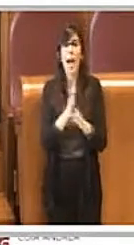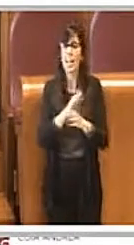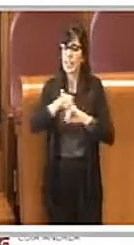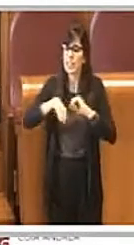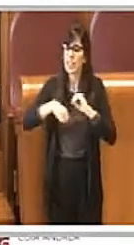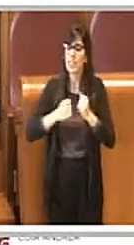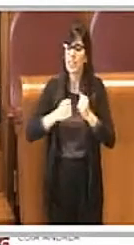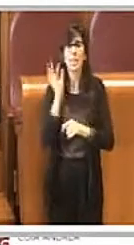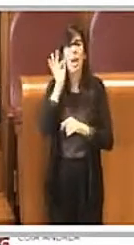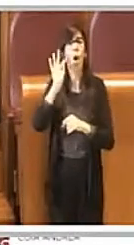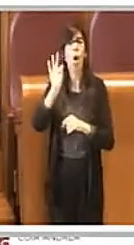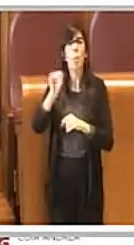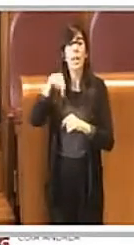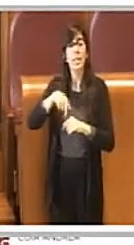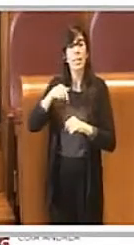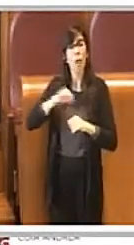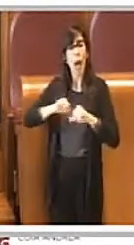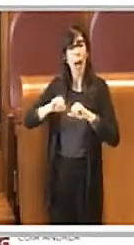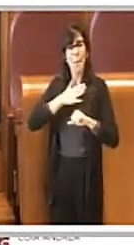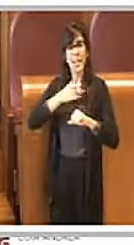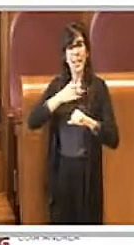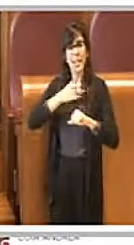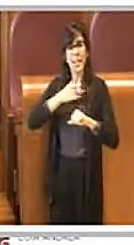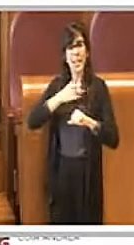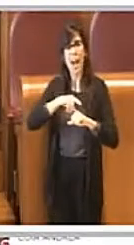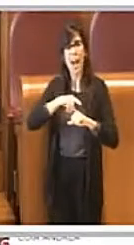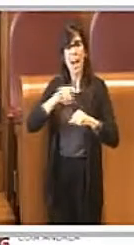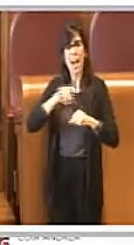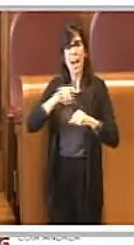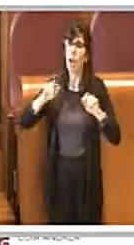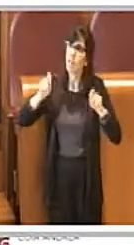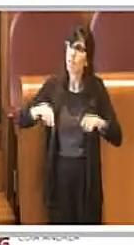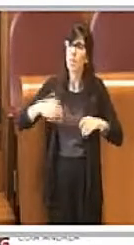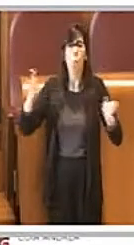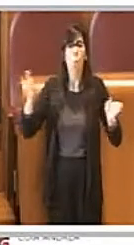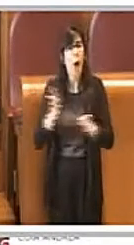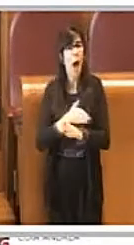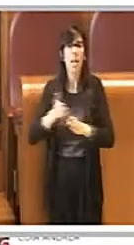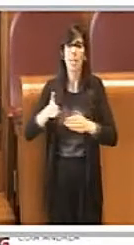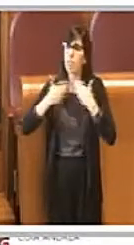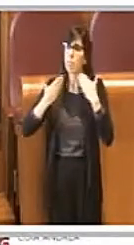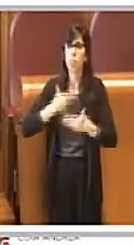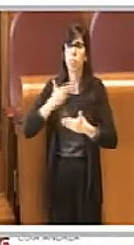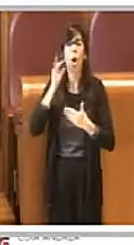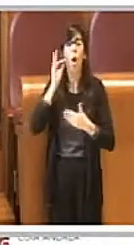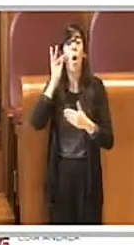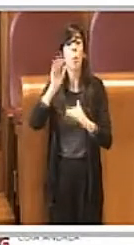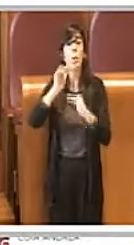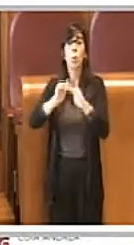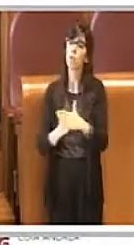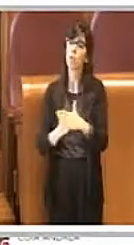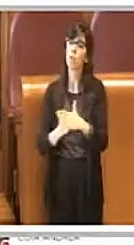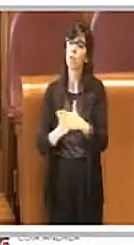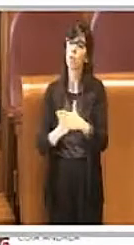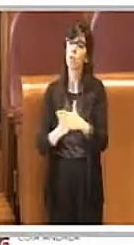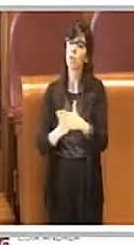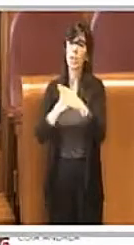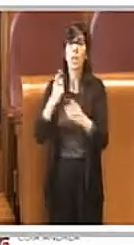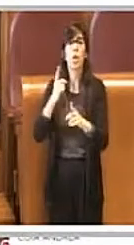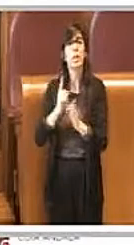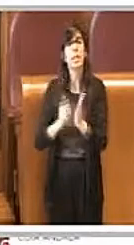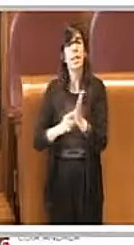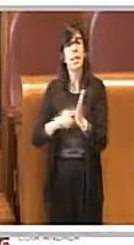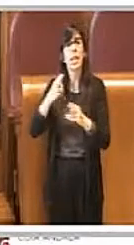affinché questa amministrazione si attivi in tutte le competenti sedi per la tutela e il sostegno dei diritti di Roma Capitale